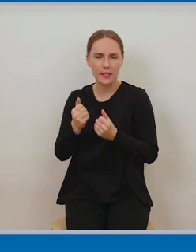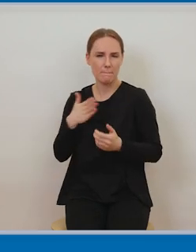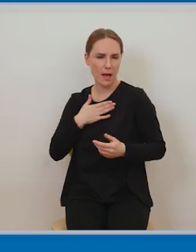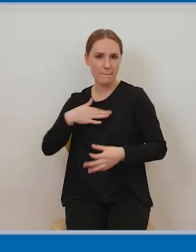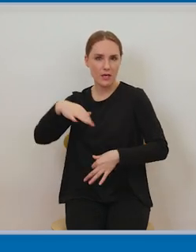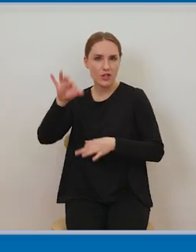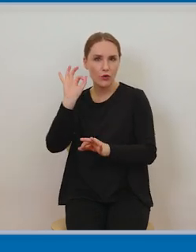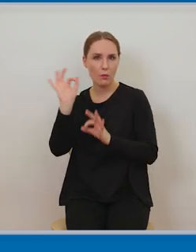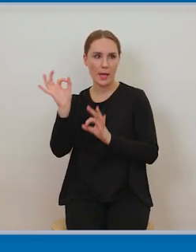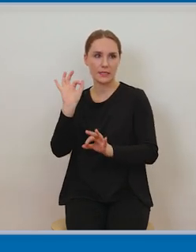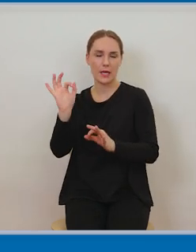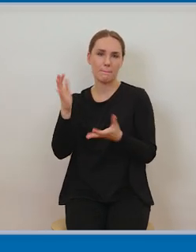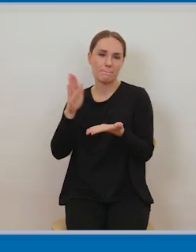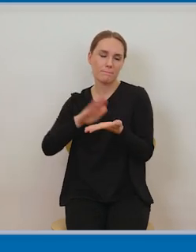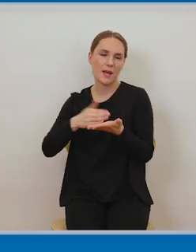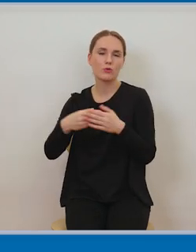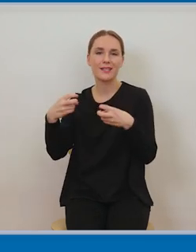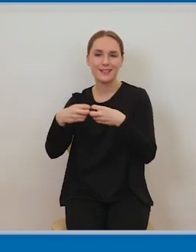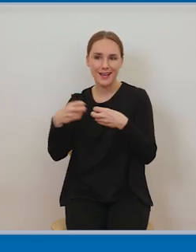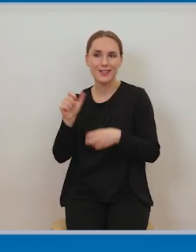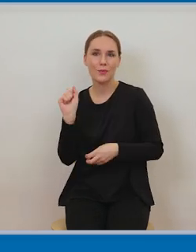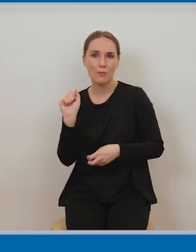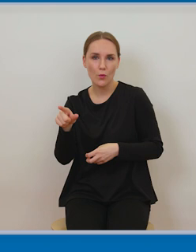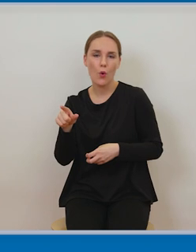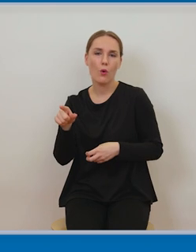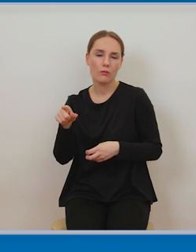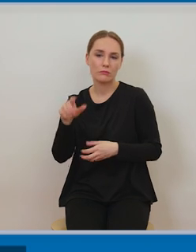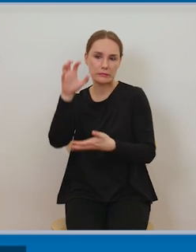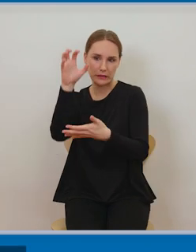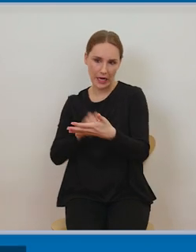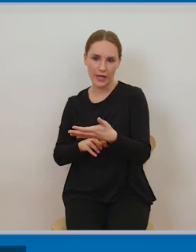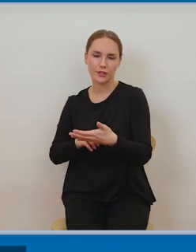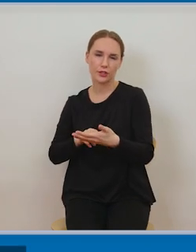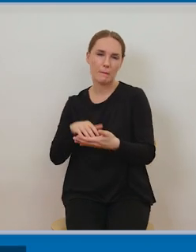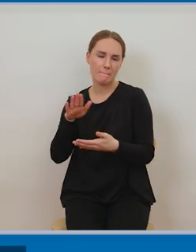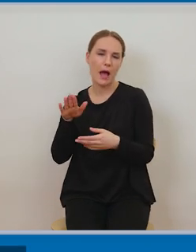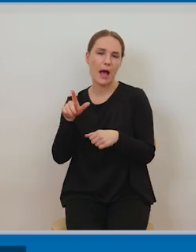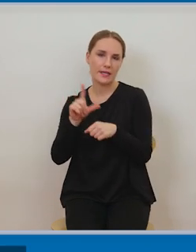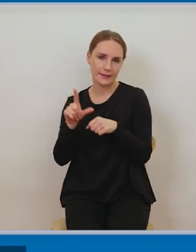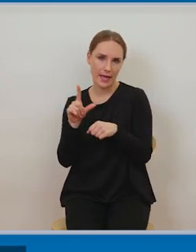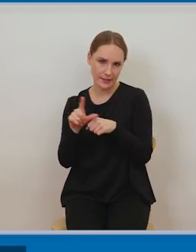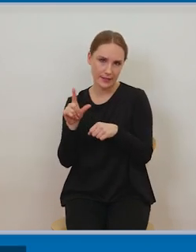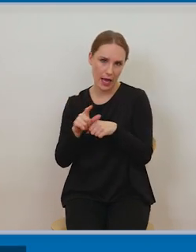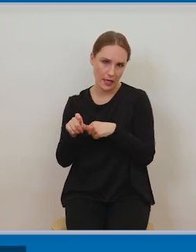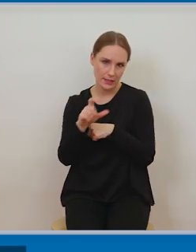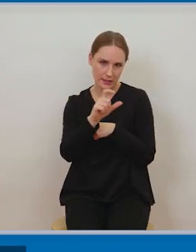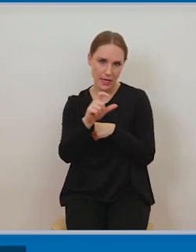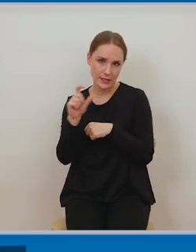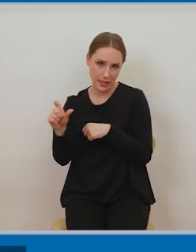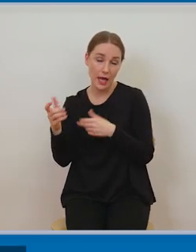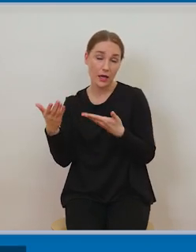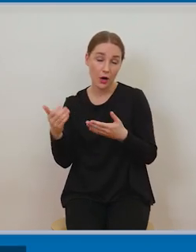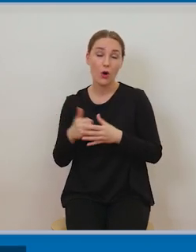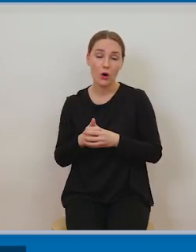notacji na stronie internetowej, że treści objęte są mechanizmem tej dostępności w ramach licencji Creative Commons,